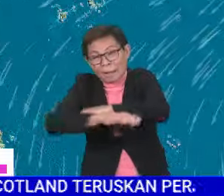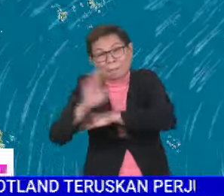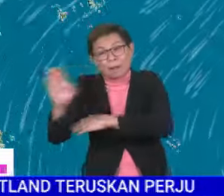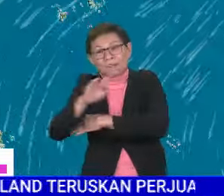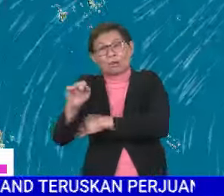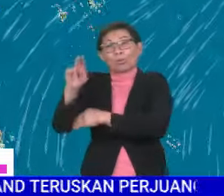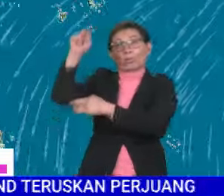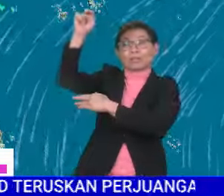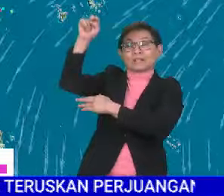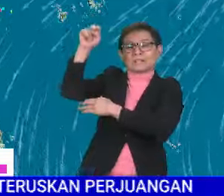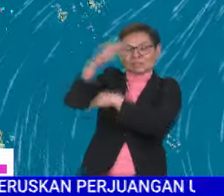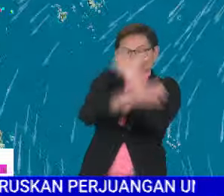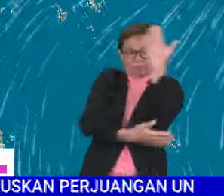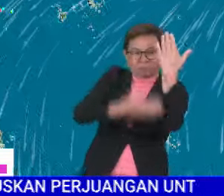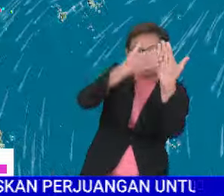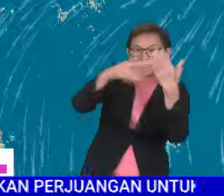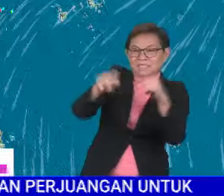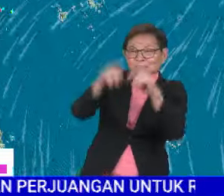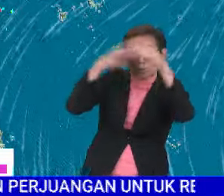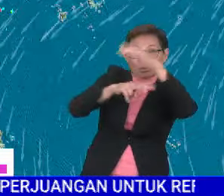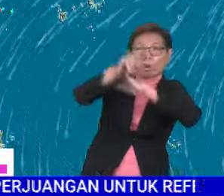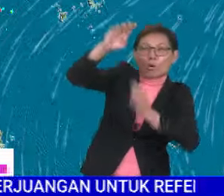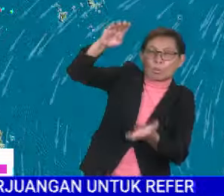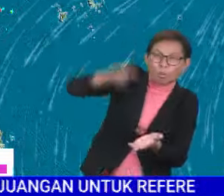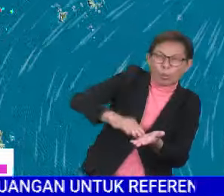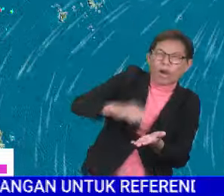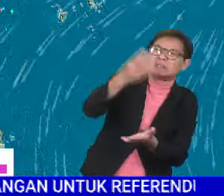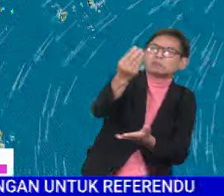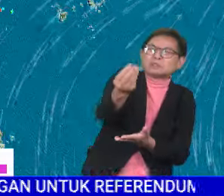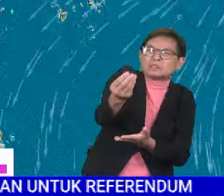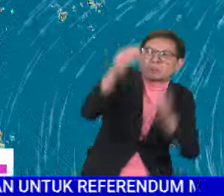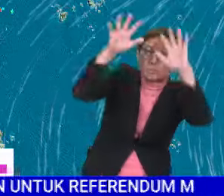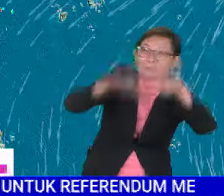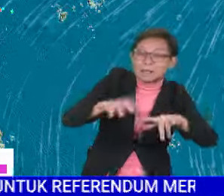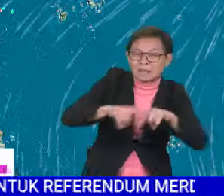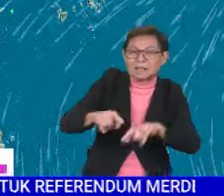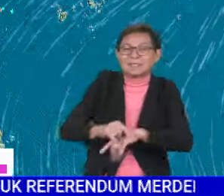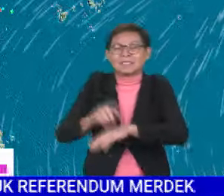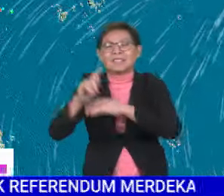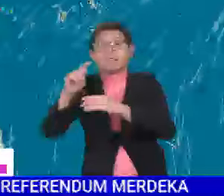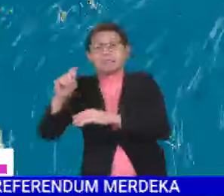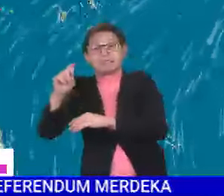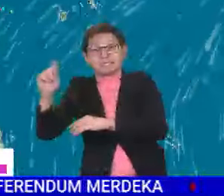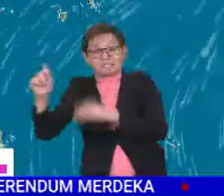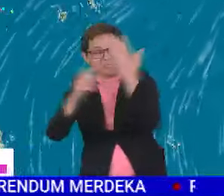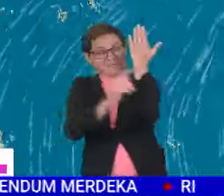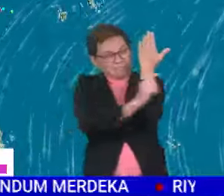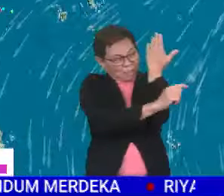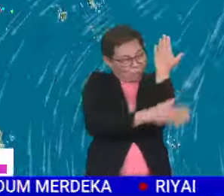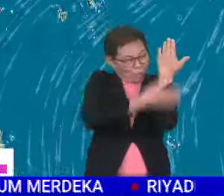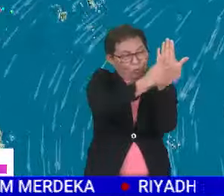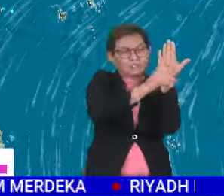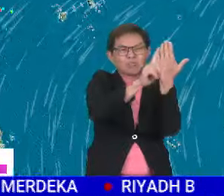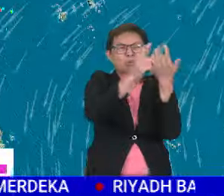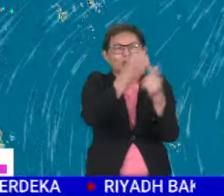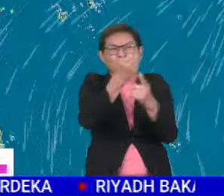dan juga utara semenanjung Malaysia. Seperti diramalkan, kurang hujan pada ketika ini. Tetapi di bahagian pantai timur semenanjung, hujan di satu